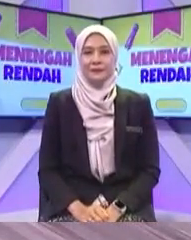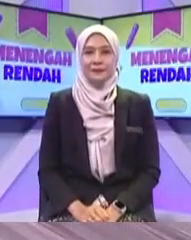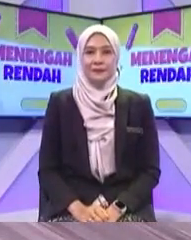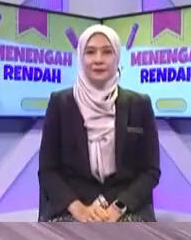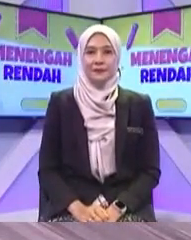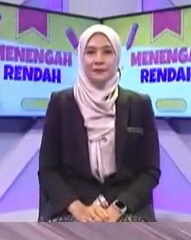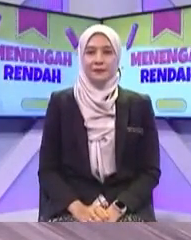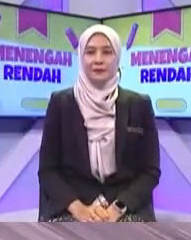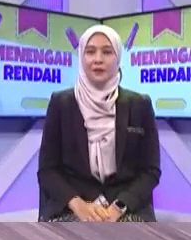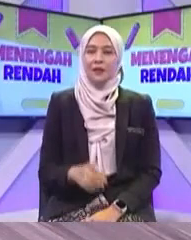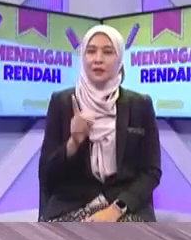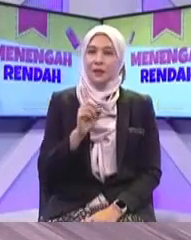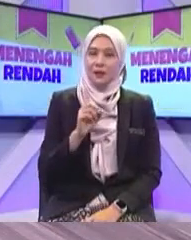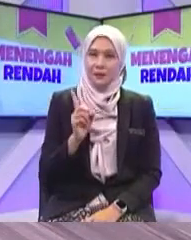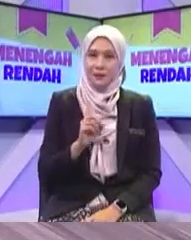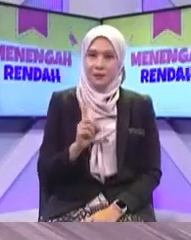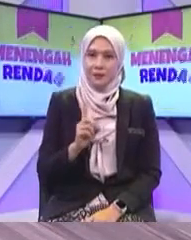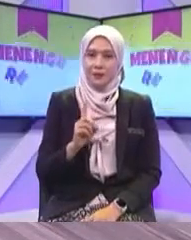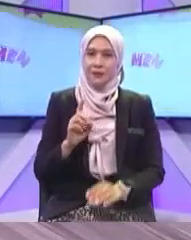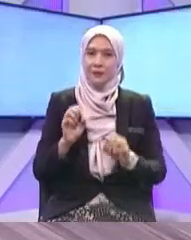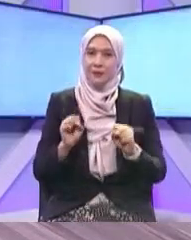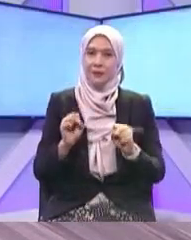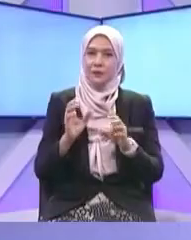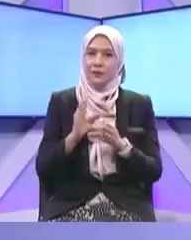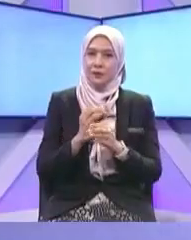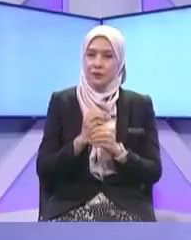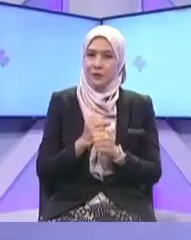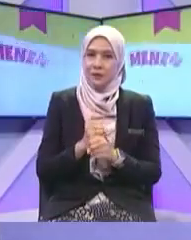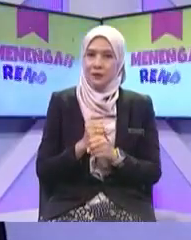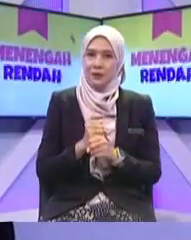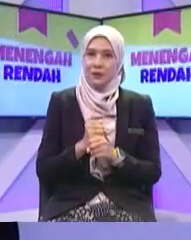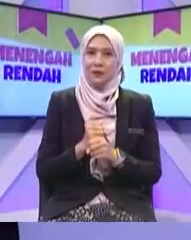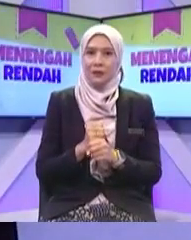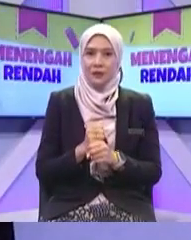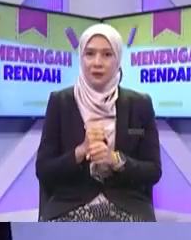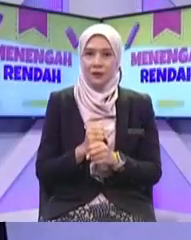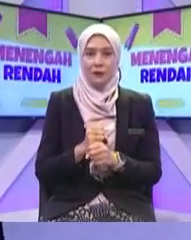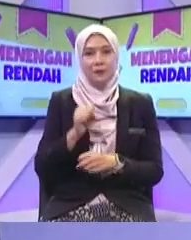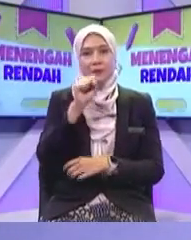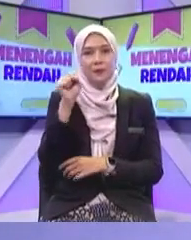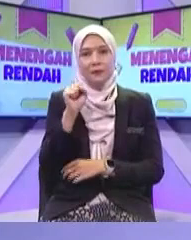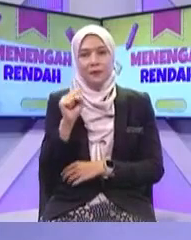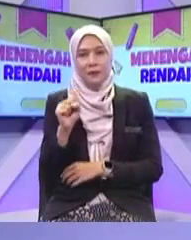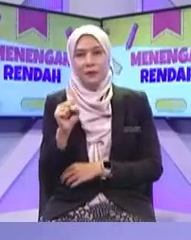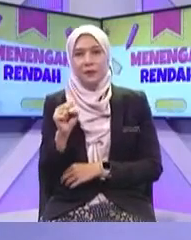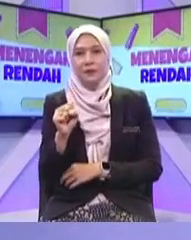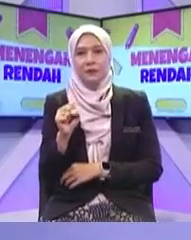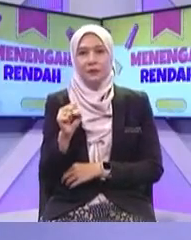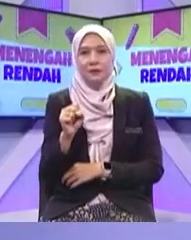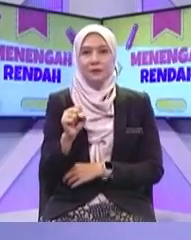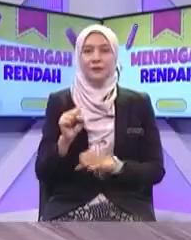mereka boleh dapatkan latihan pengukuhan dia boleh dapat di melalui pelantar delima pelantar delima KPM